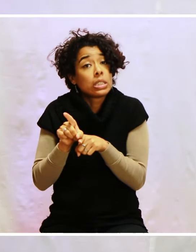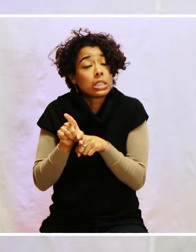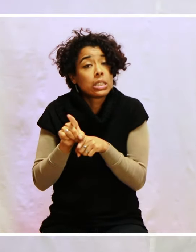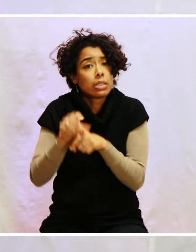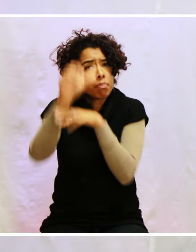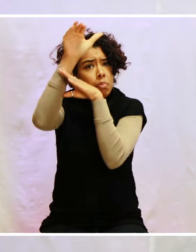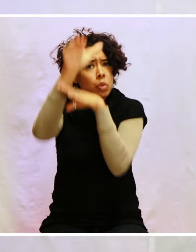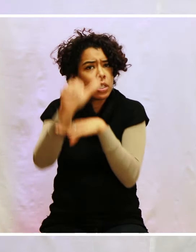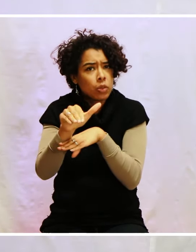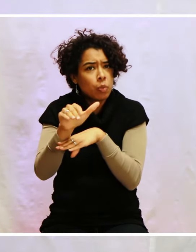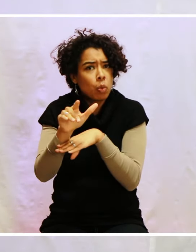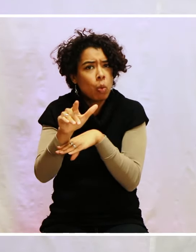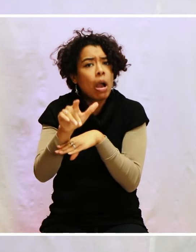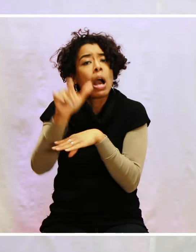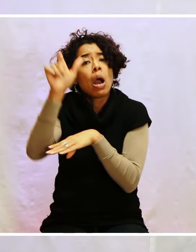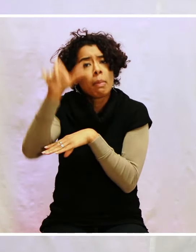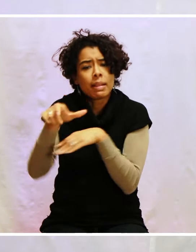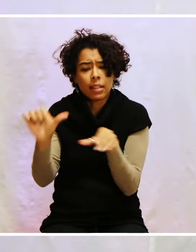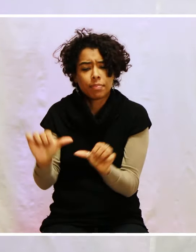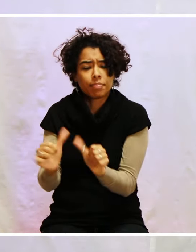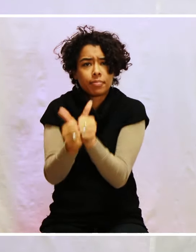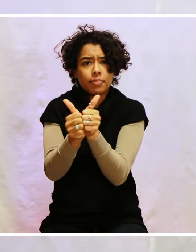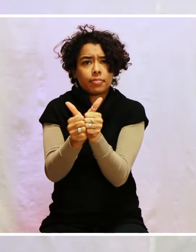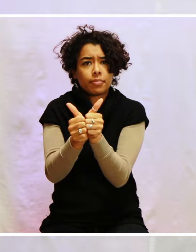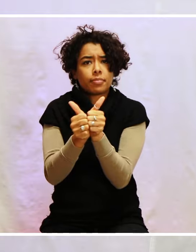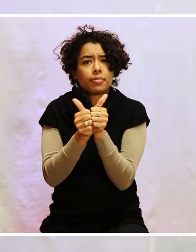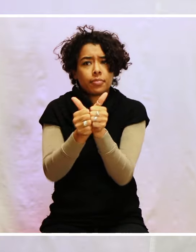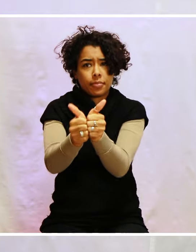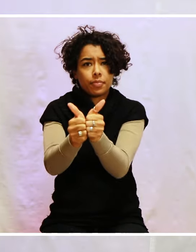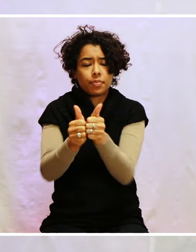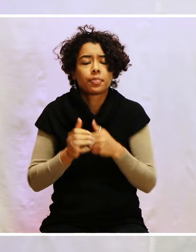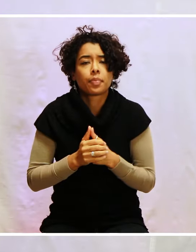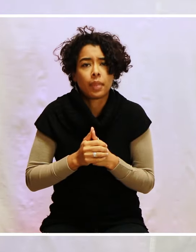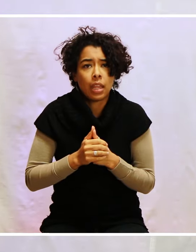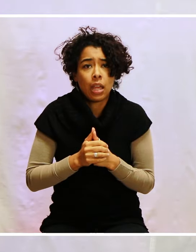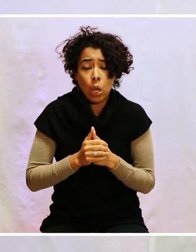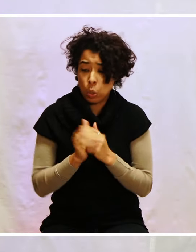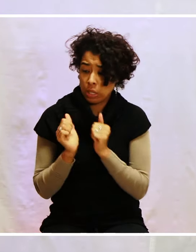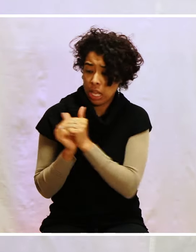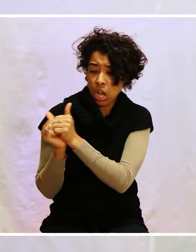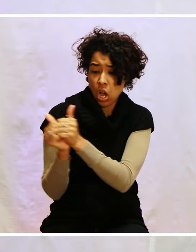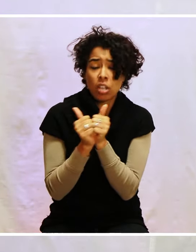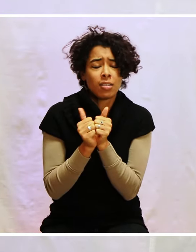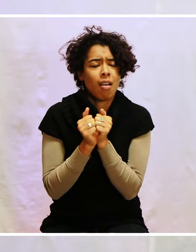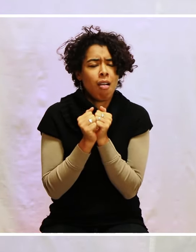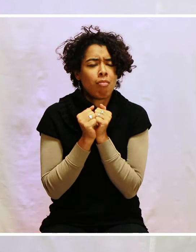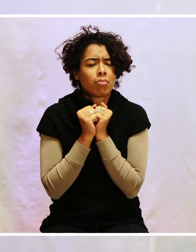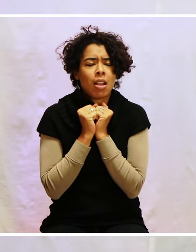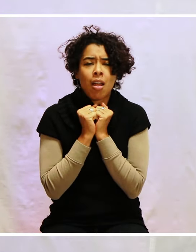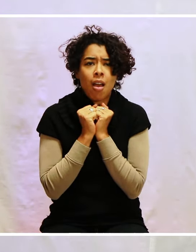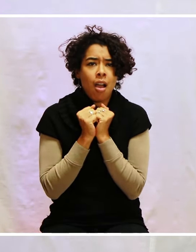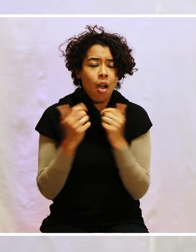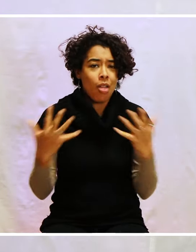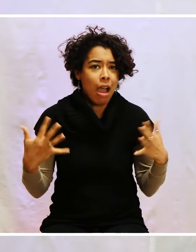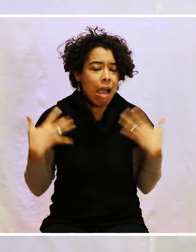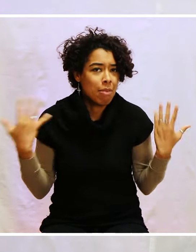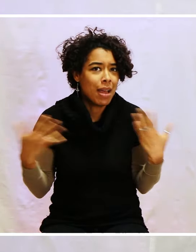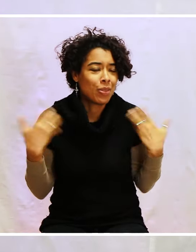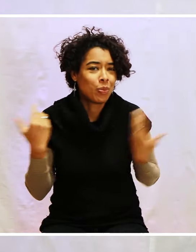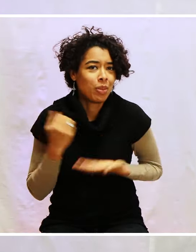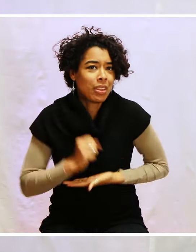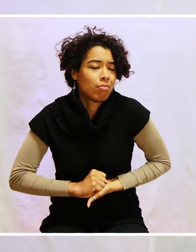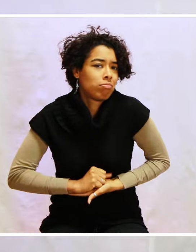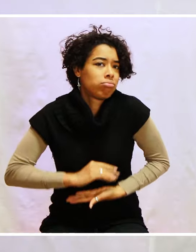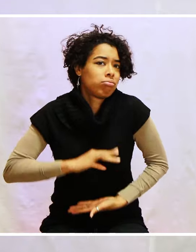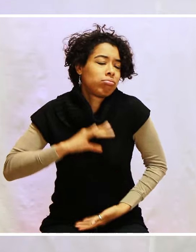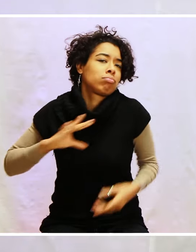'on est avec quelqu'un. Et donc, on est au bénéfice, on est ensemble, on est comblé, on est épanoui. C'est ça le but